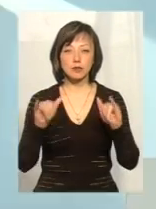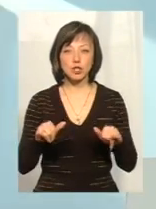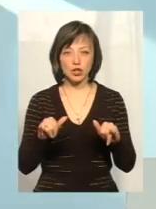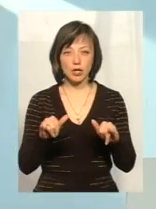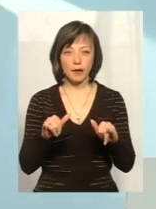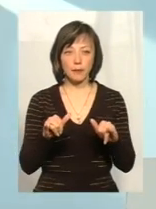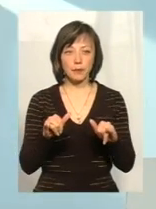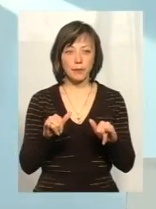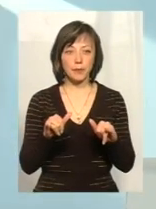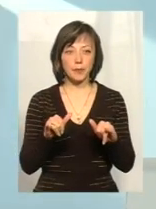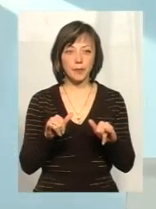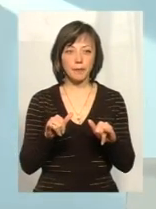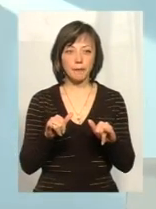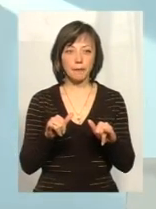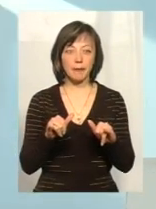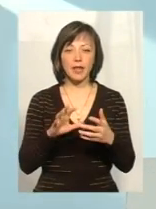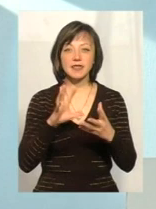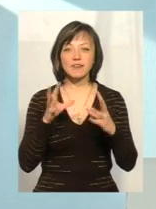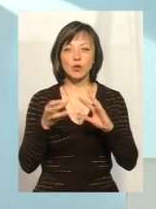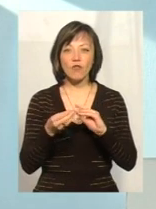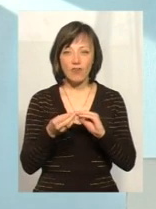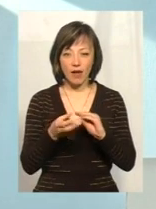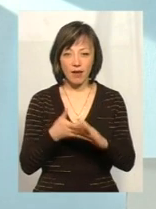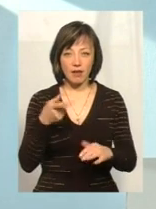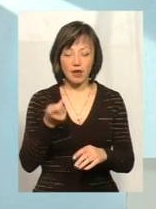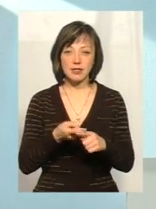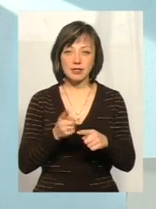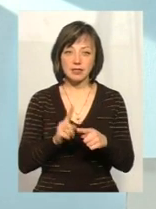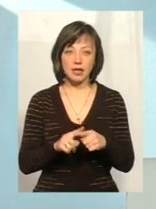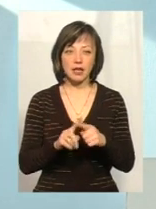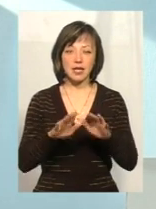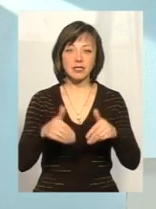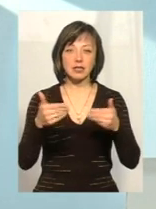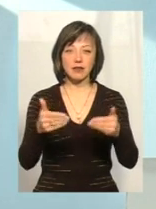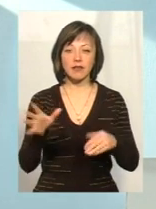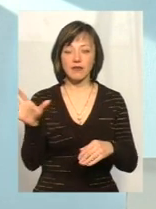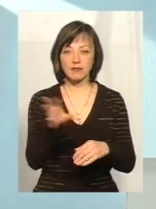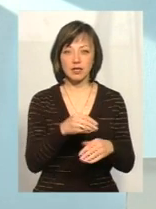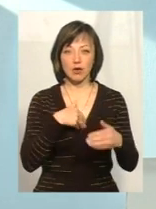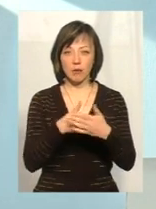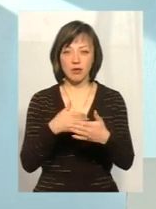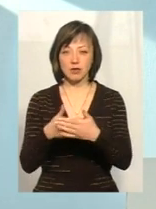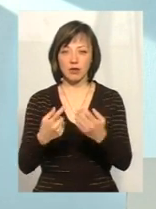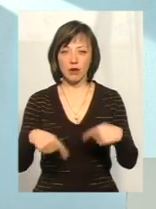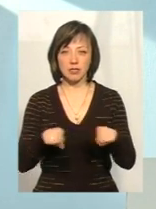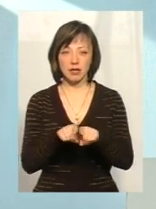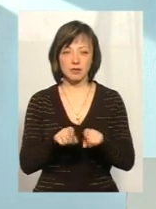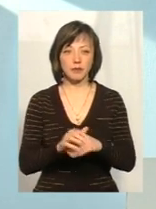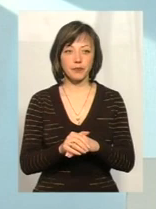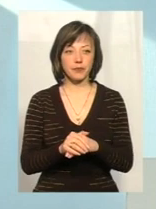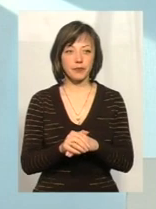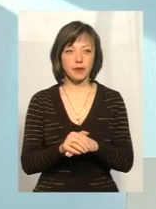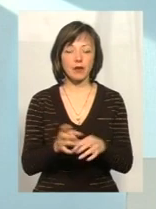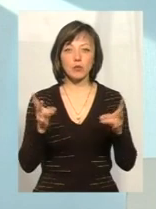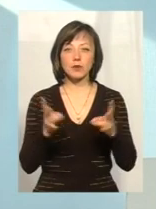звітування, то в даному випадку це вже йде ініціатива на всі громадські організації. В даному